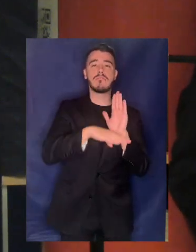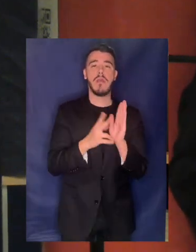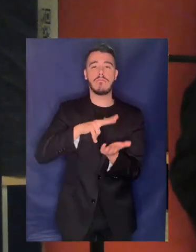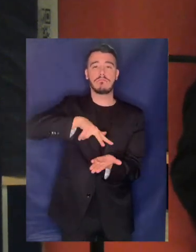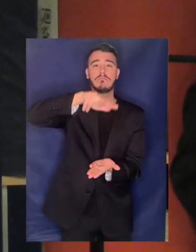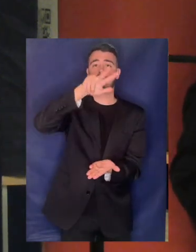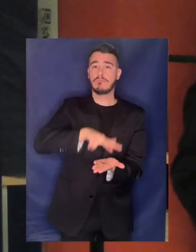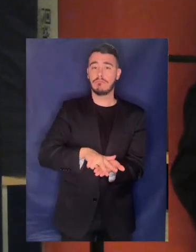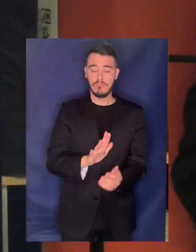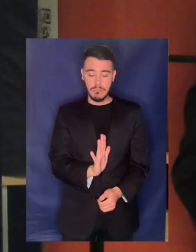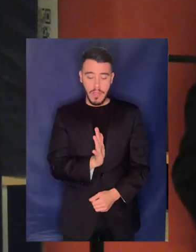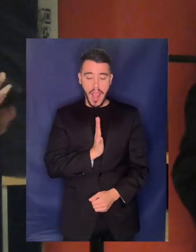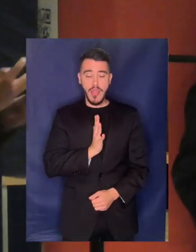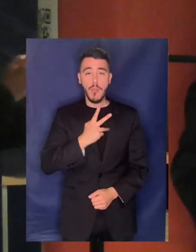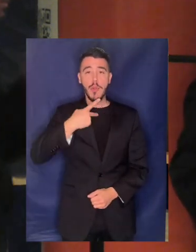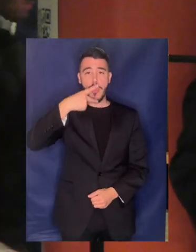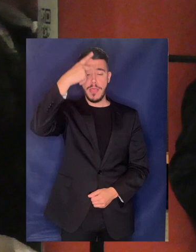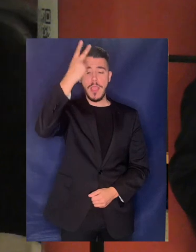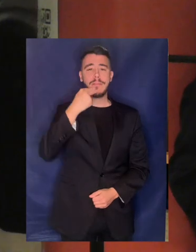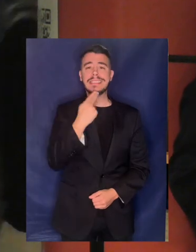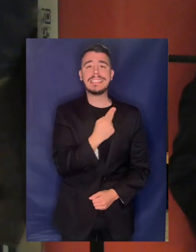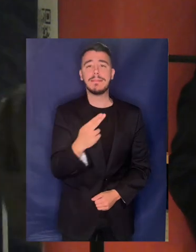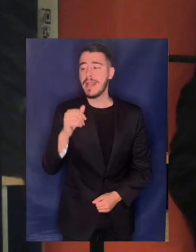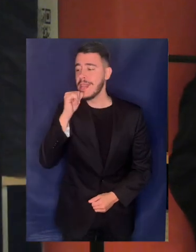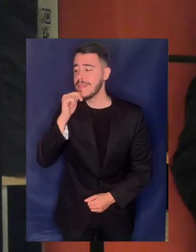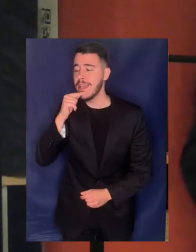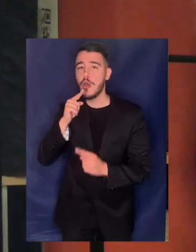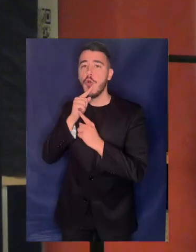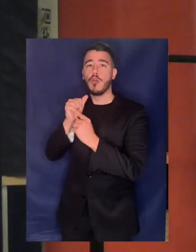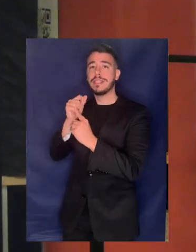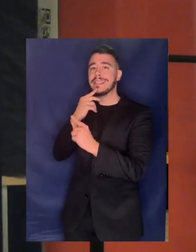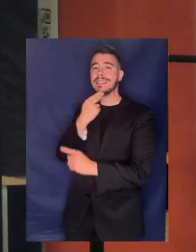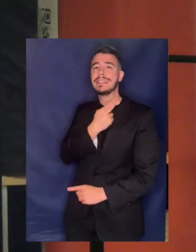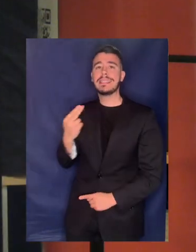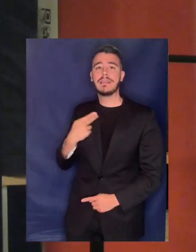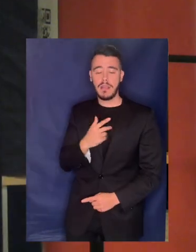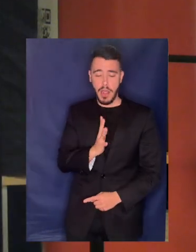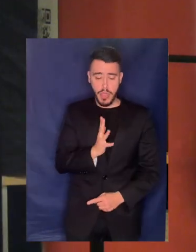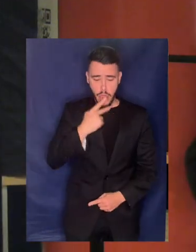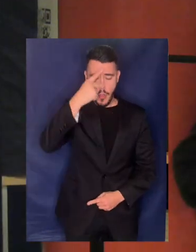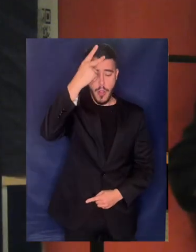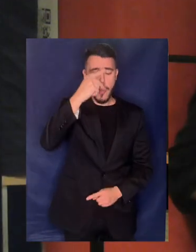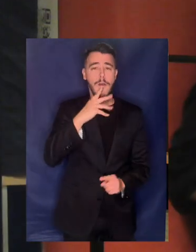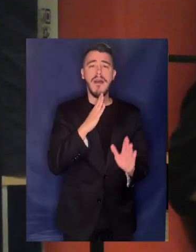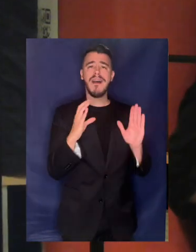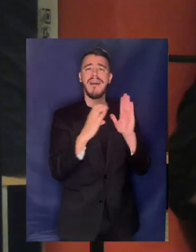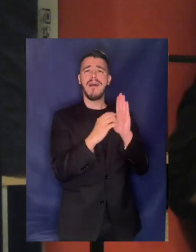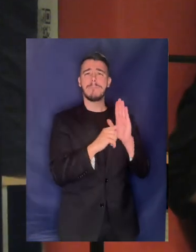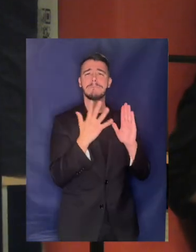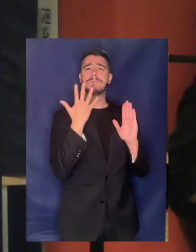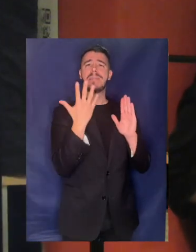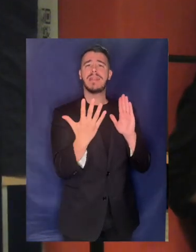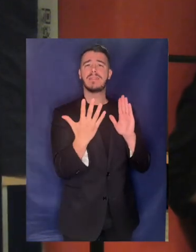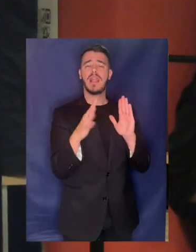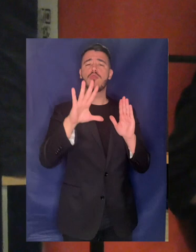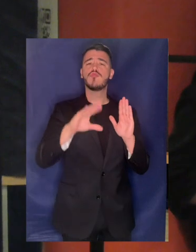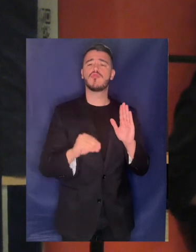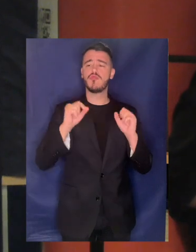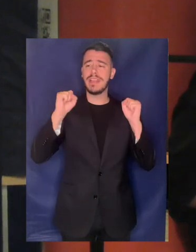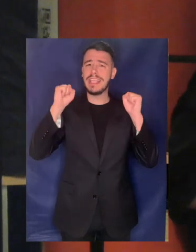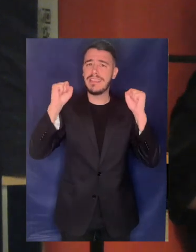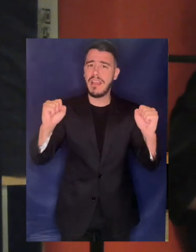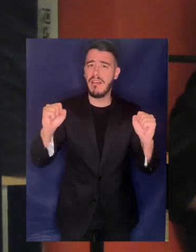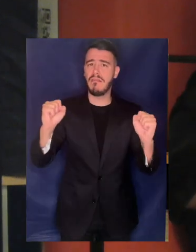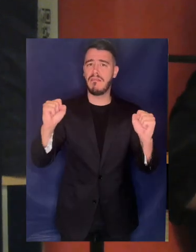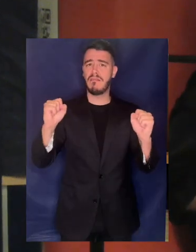ιδιότητα του ανθρωπίνου δικαιώματος και όχι ούτε καν το άρθρο 5 που μας είπε ο Βαγγέλης περί υγείας και εργασίας που